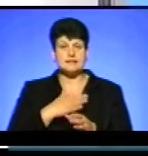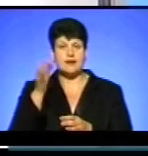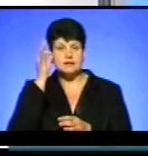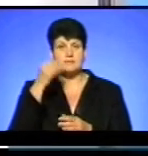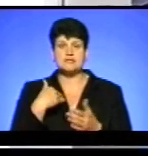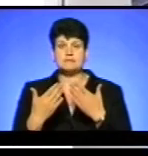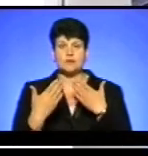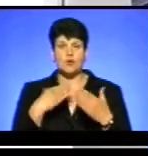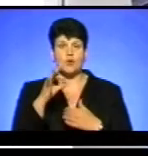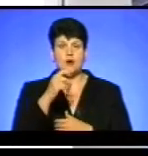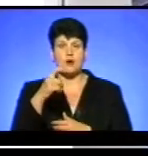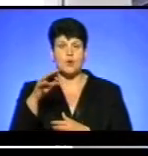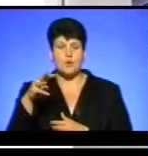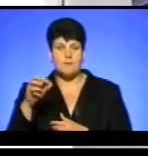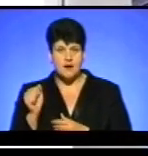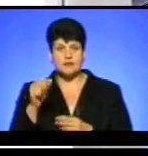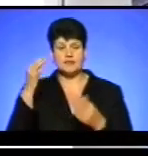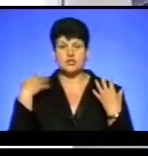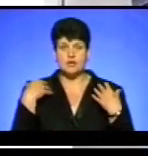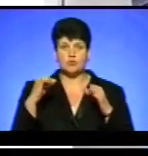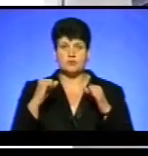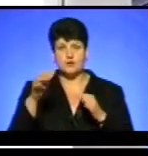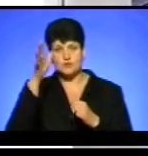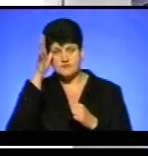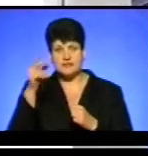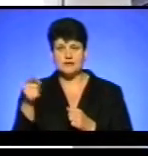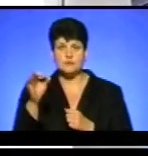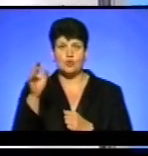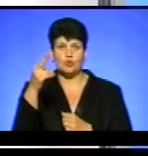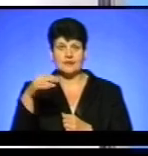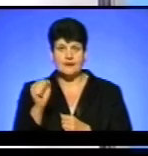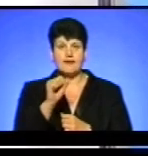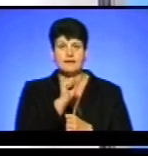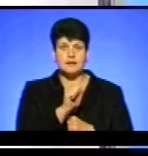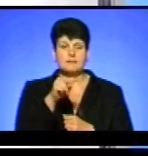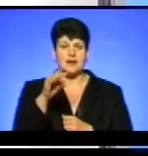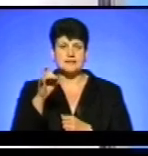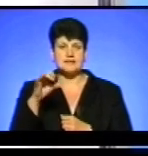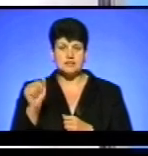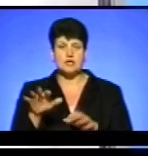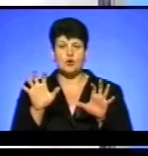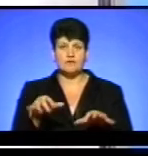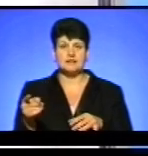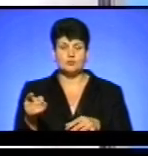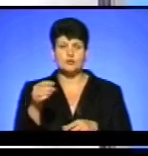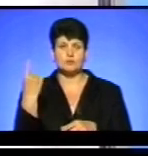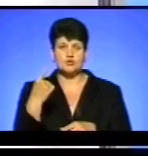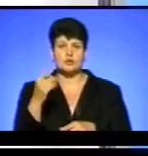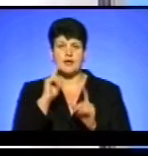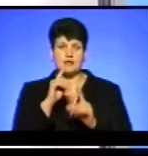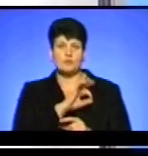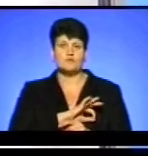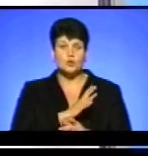спілкувалися із Ольгою Хомою, начальником управління освіти і науки Тернопільської ОДА, та Андрієм Присяжним, головою Тернопільської обласної ради профспілок.